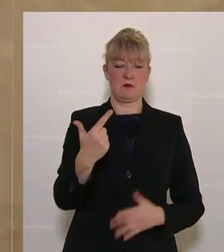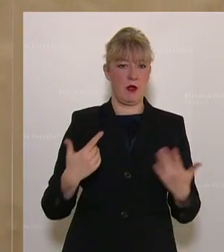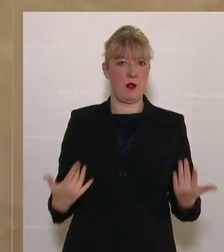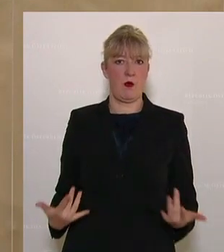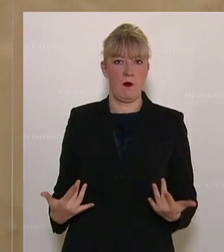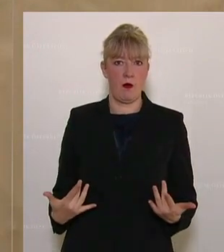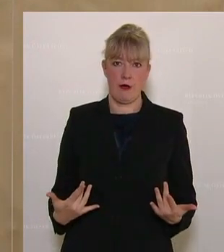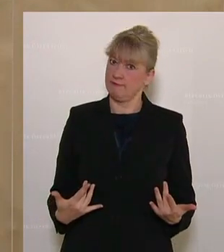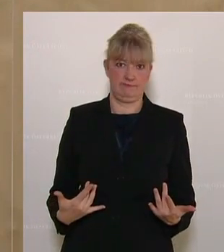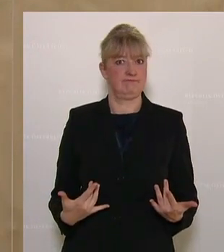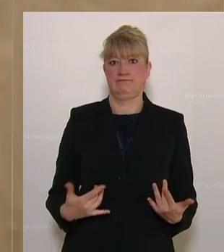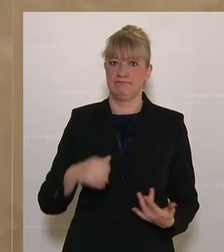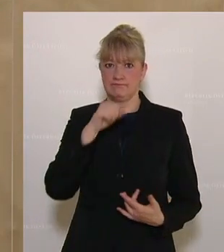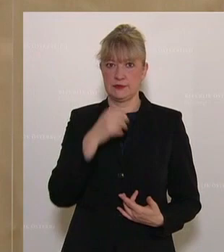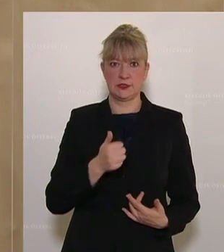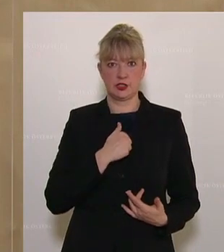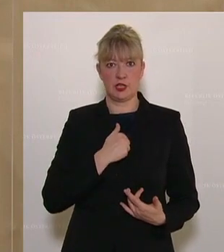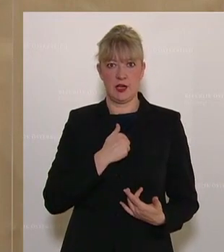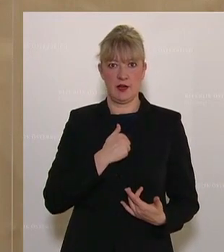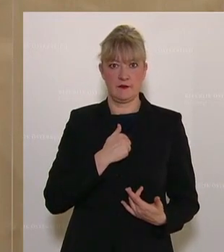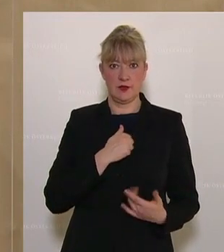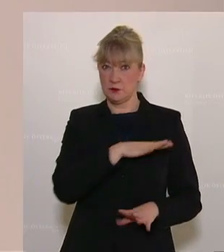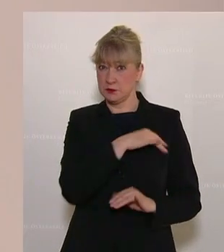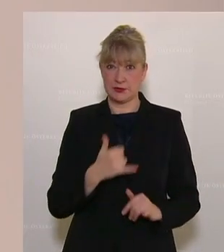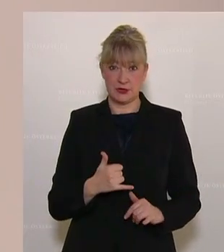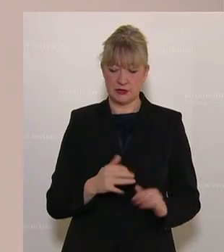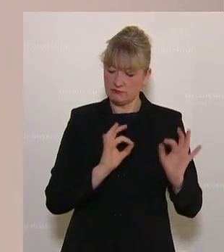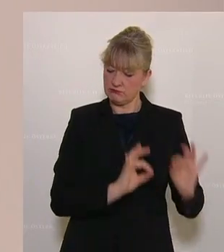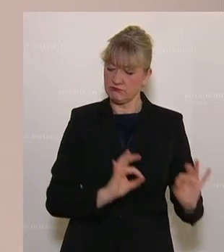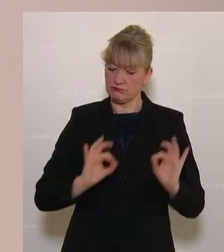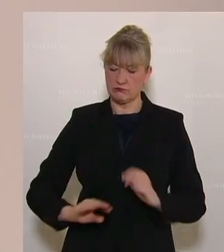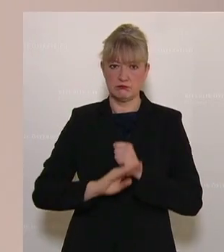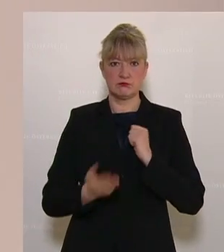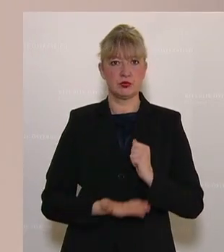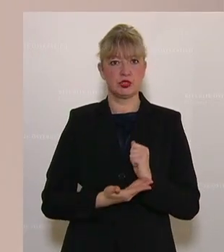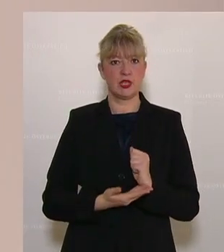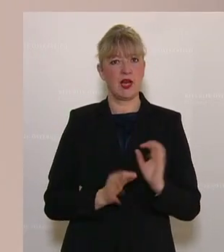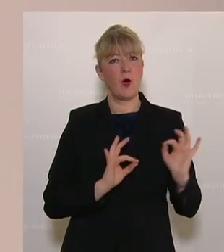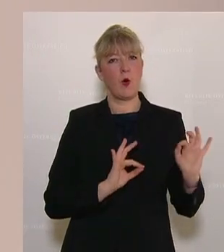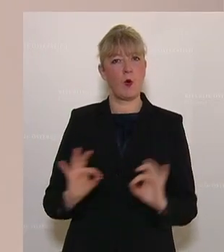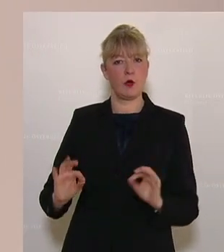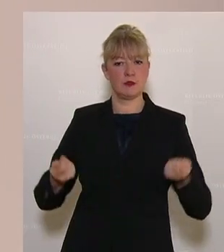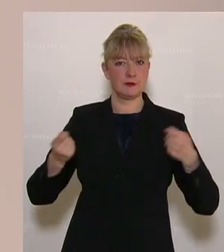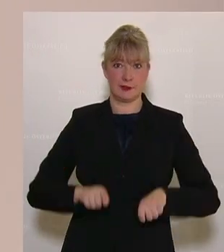nicht in der Lage ist, ein korrektes Budget ordnungsgemäß zu beschließen.